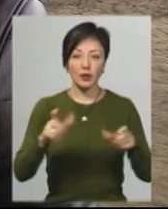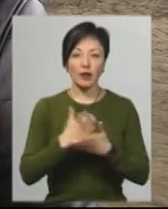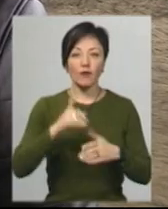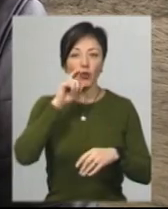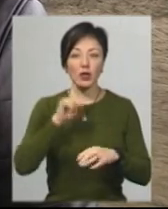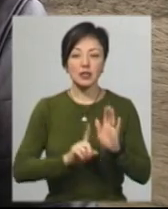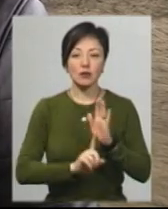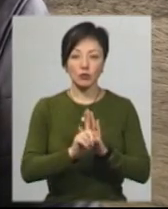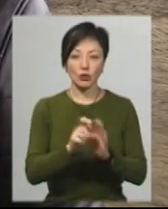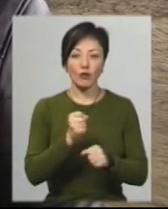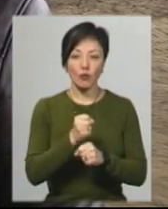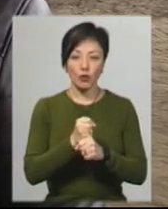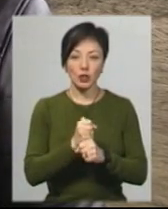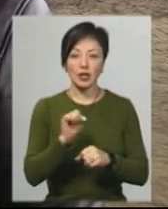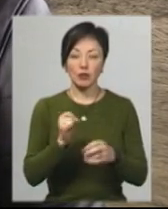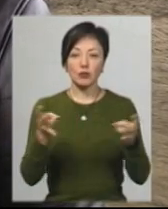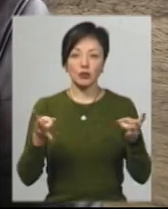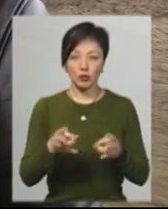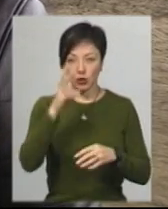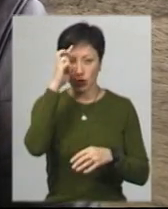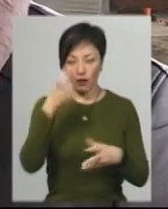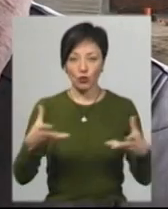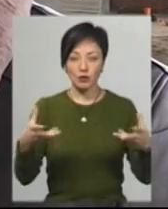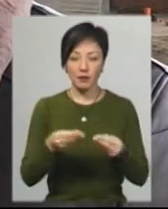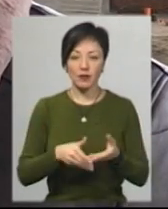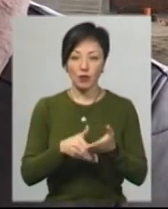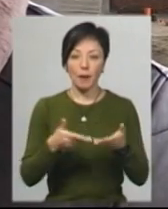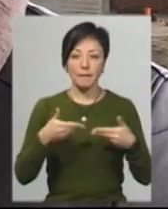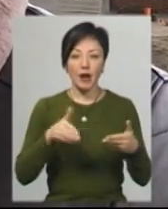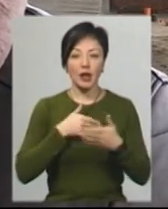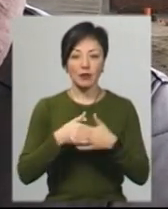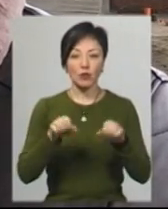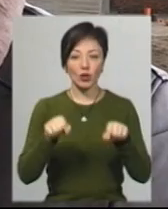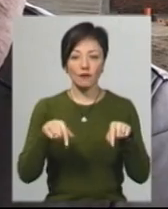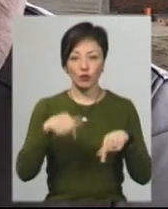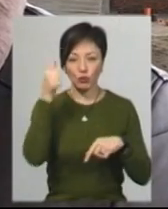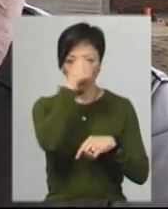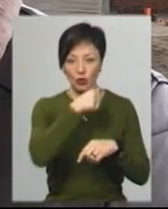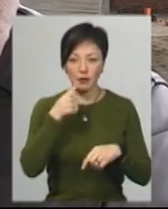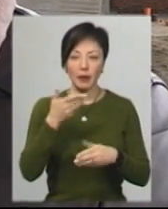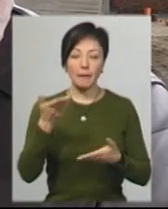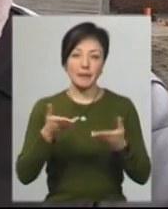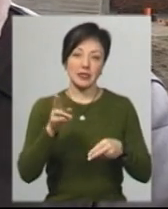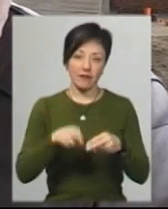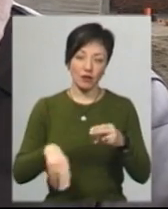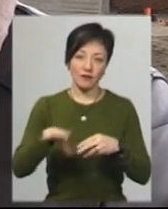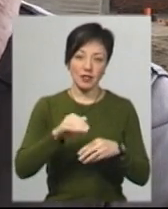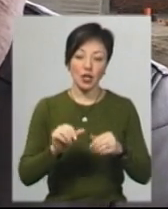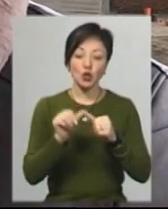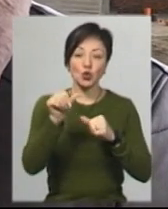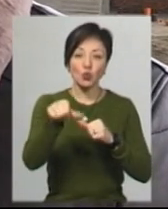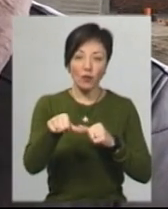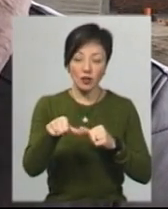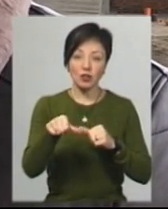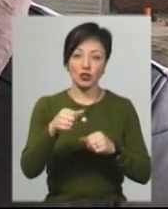Україні запущені в роботу і потребують державного співфінансування. Ми би активно могли в цьому році завершувати всі зовнішні роботи